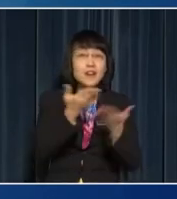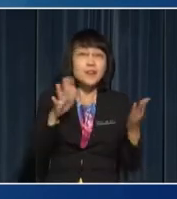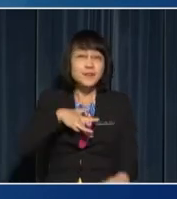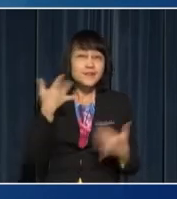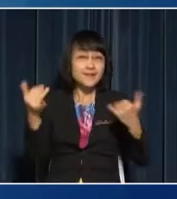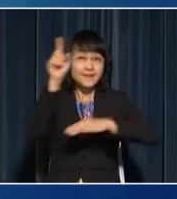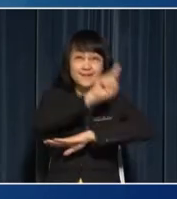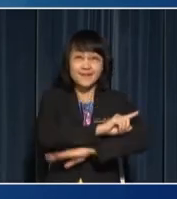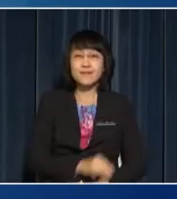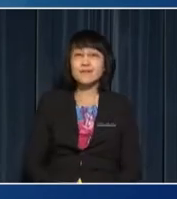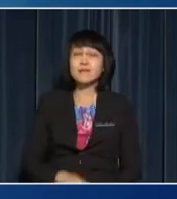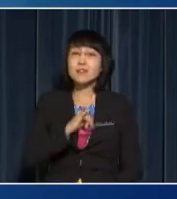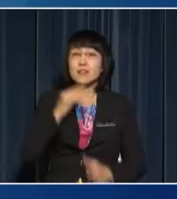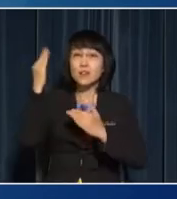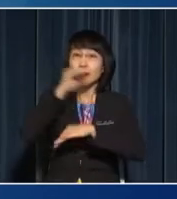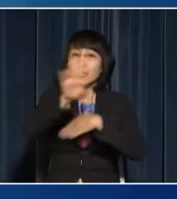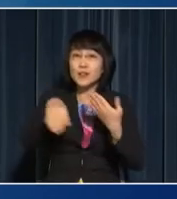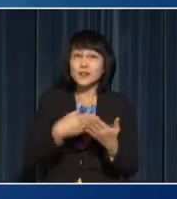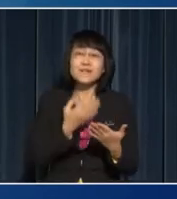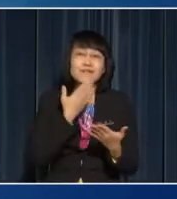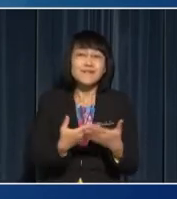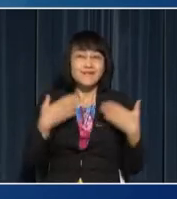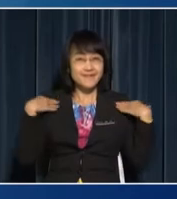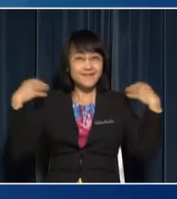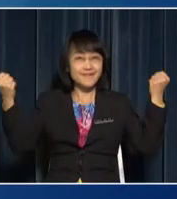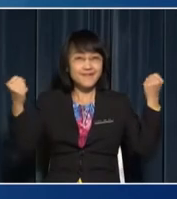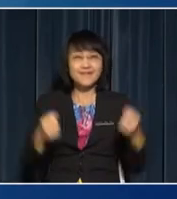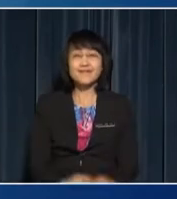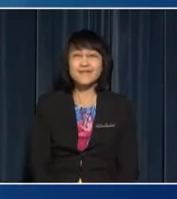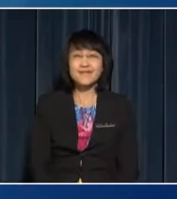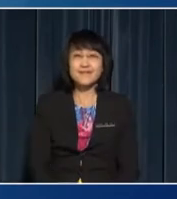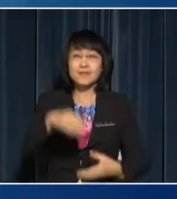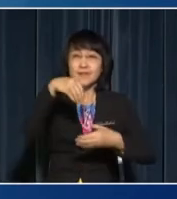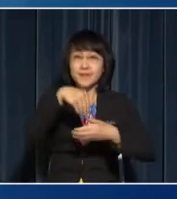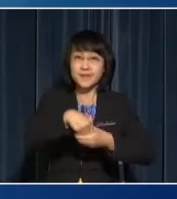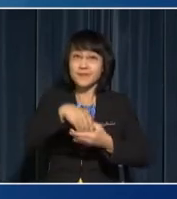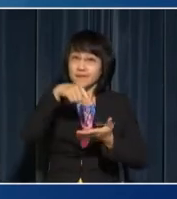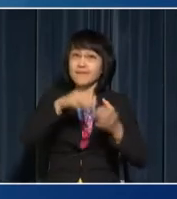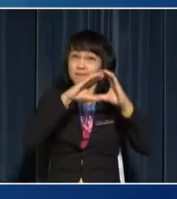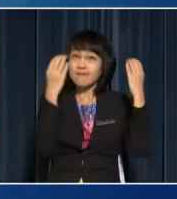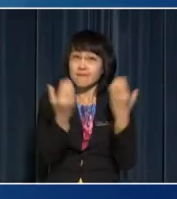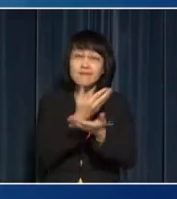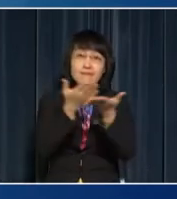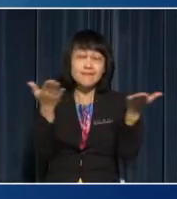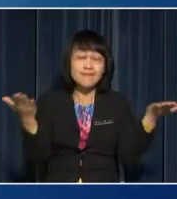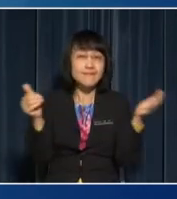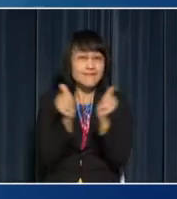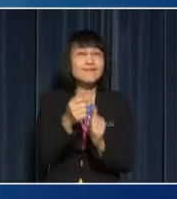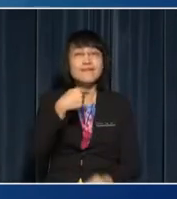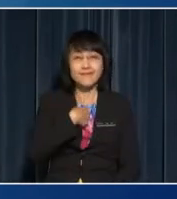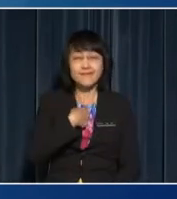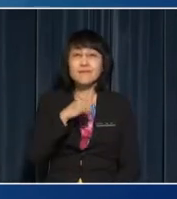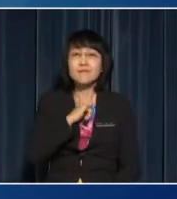today? I hope you are all in good health In this session, you will be with me